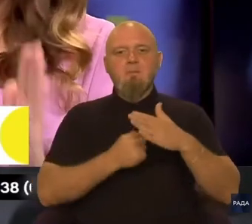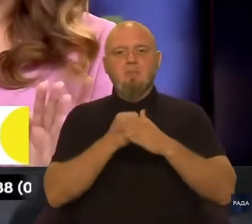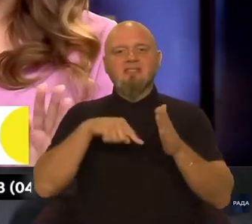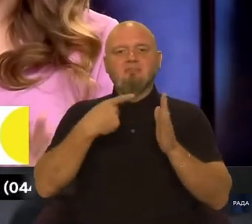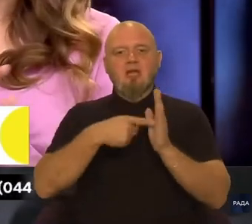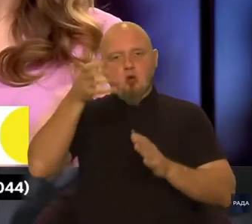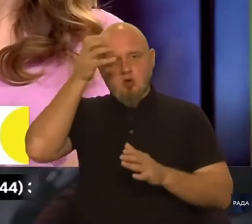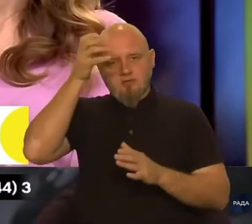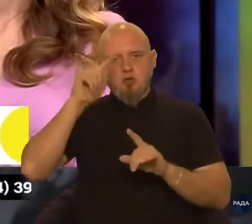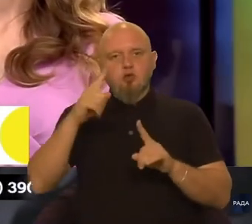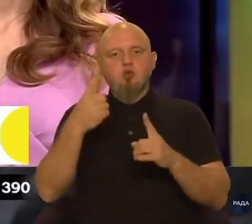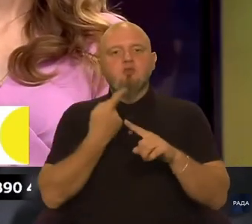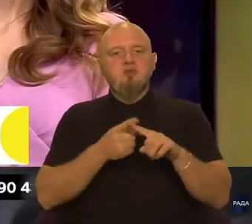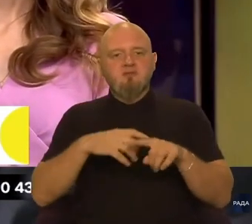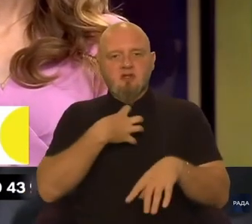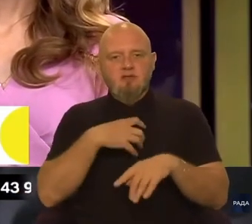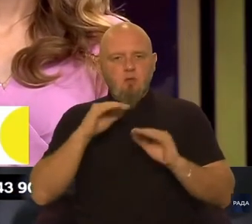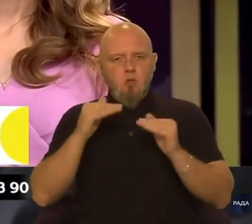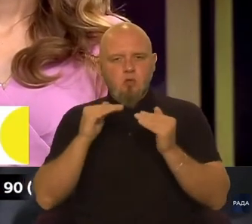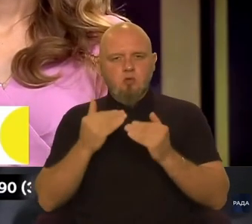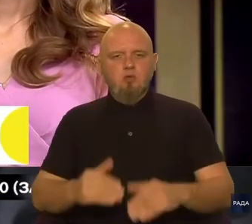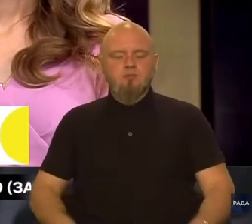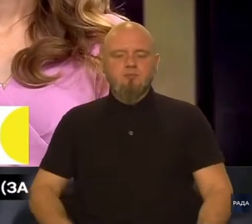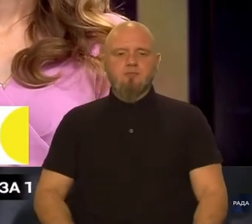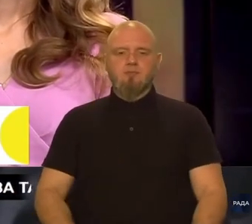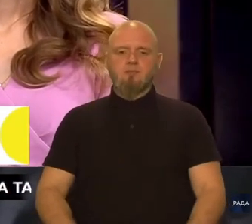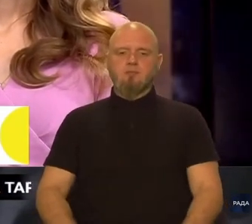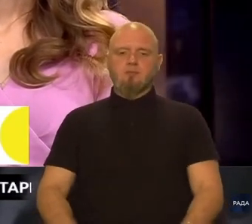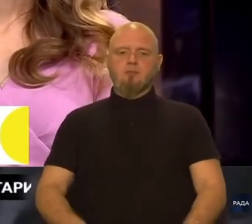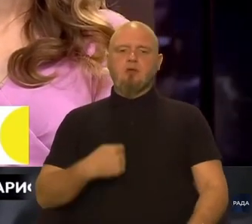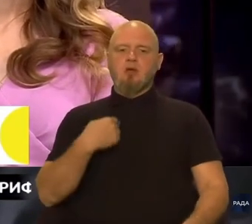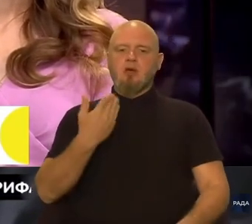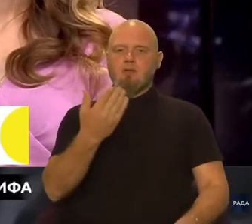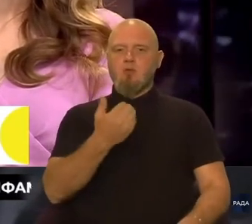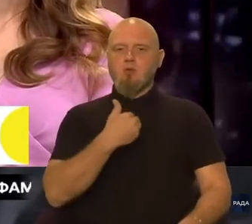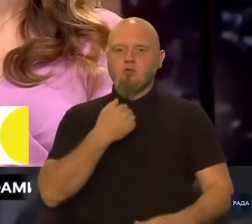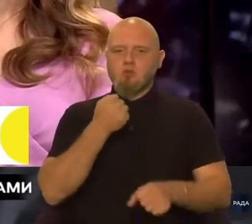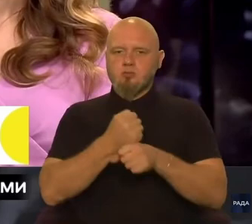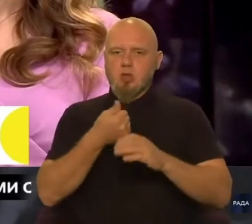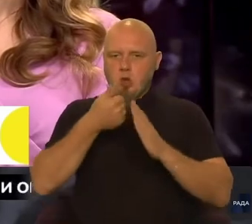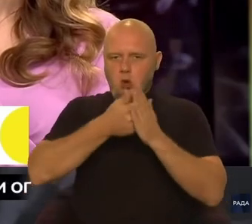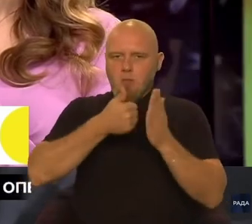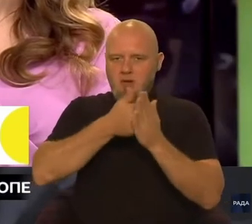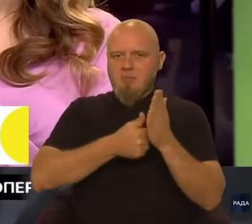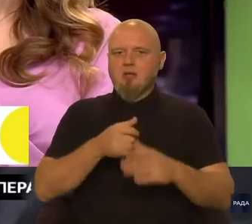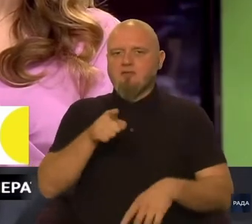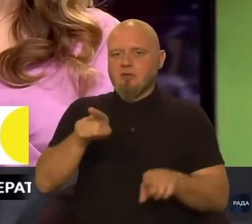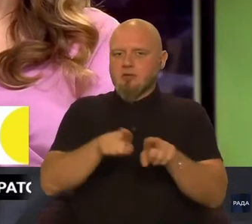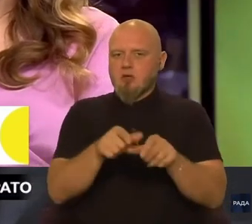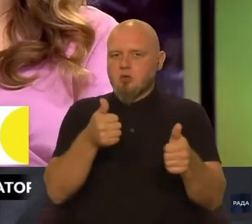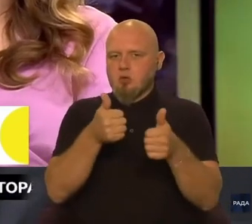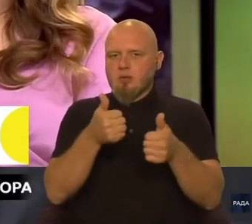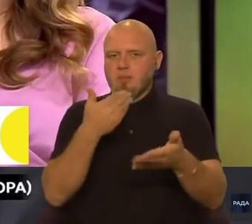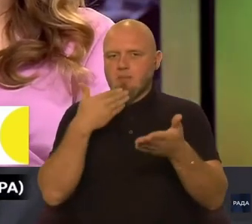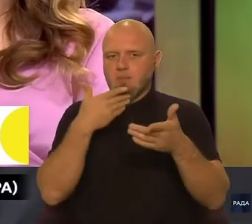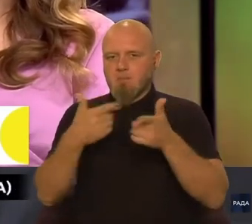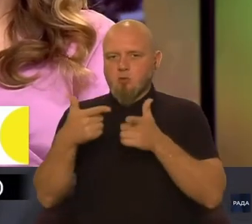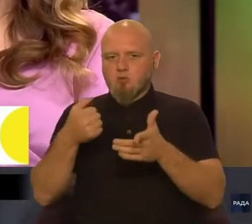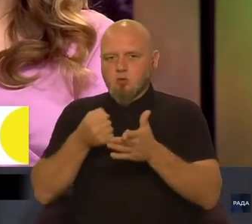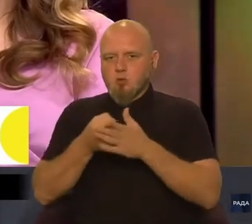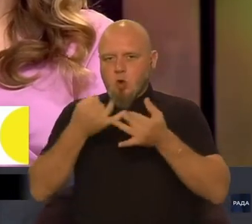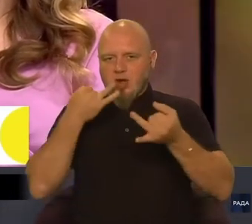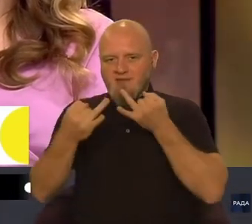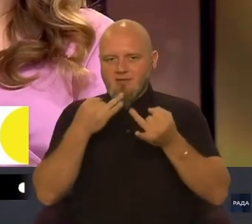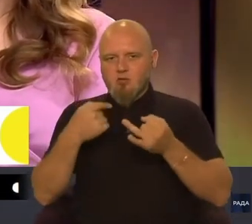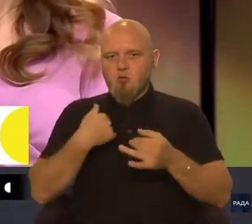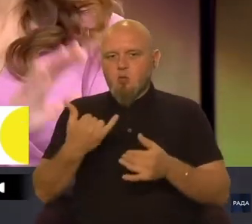важливо. Коротко. Ну, я вам хочу зробити комплімент, ви так добре підготувалися до сьогоднішнього ефіру, що мені навіть